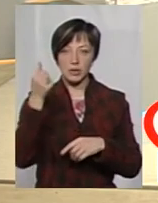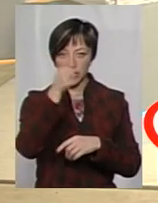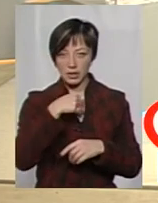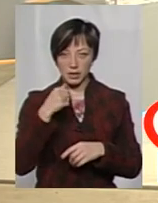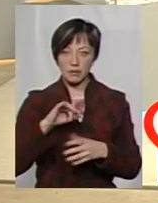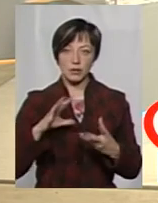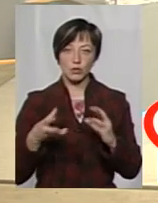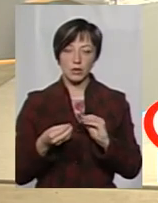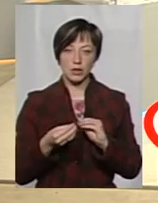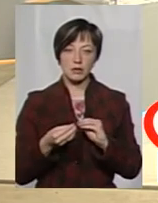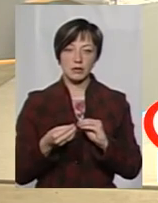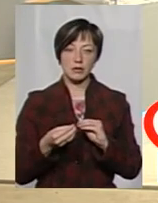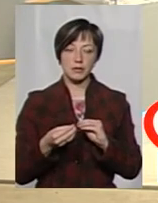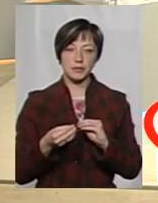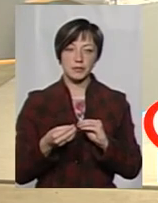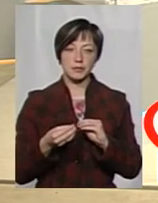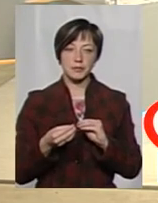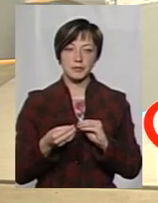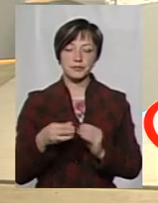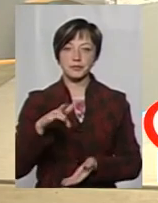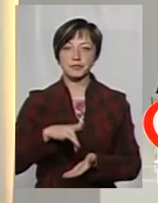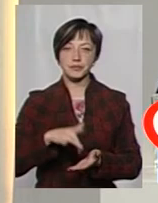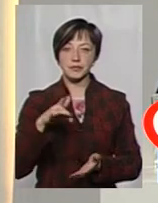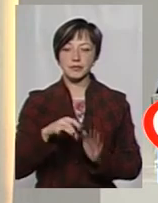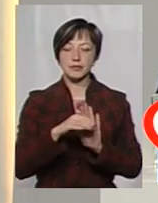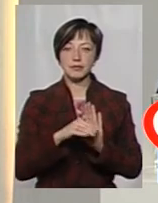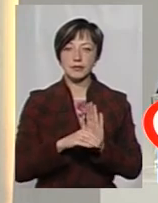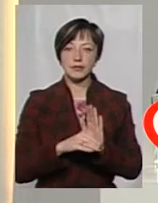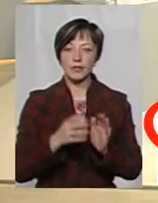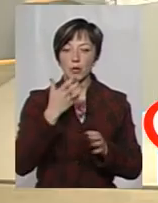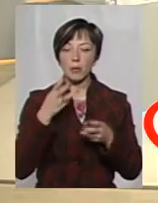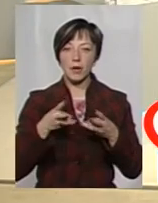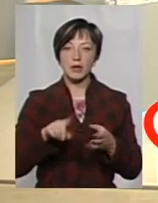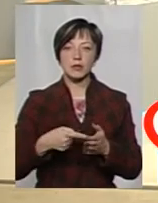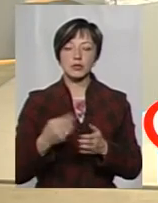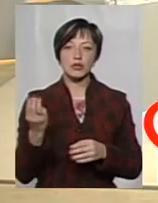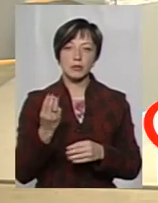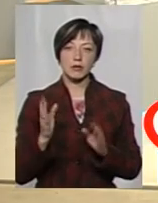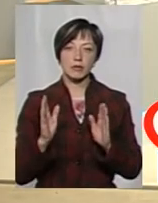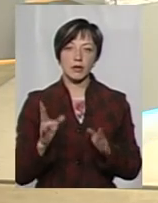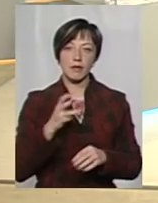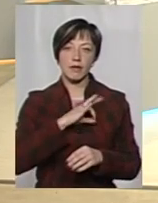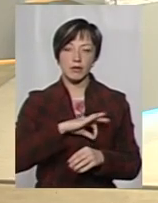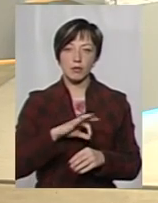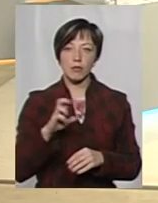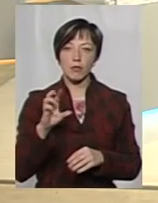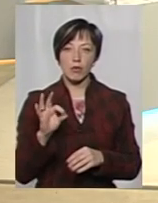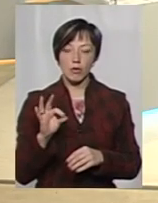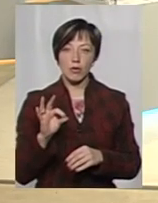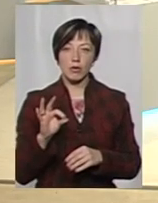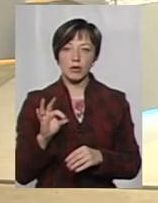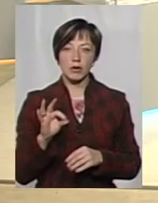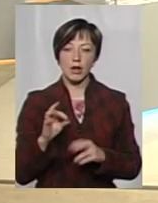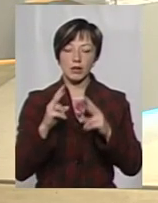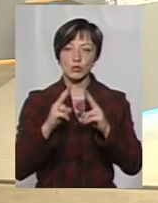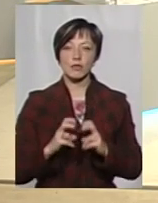І в результаті того, от централізована система опалення в місті Шепетівка буде неефективна, оскільки вже, от